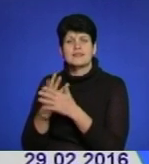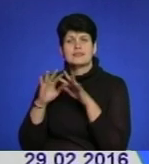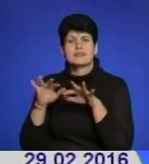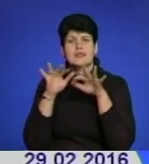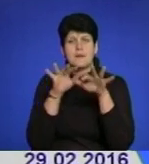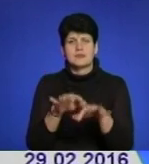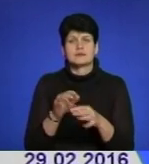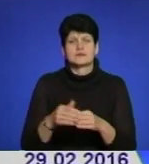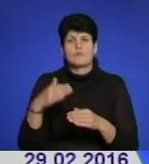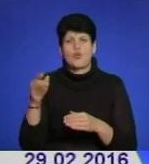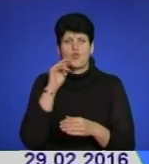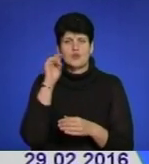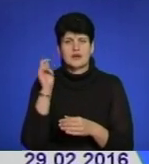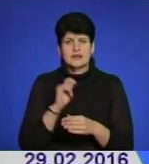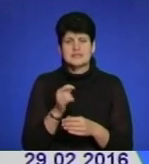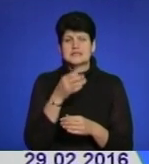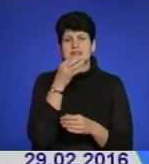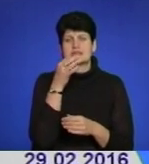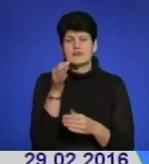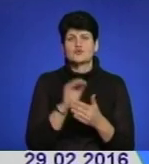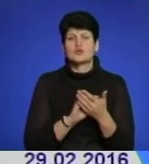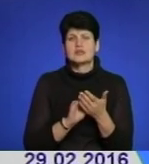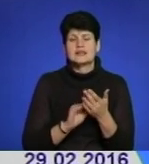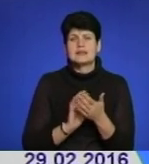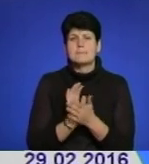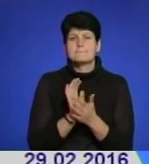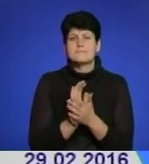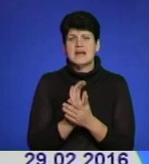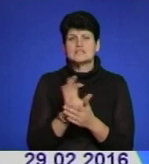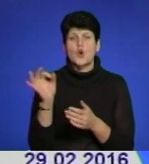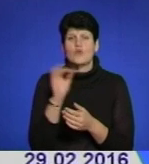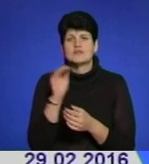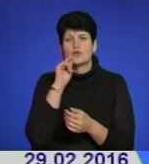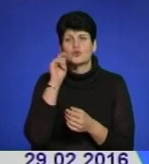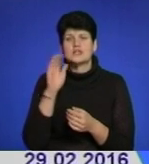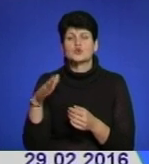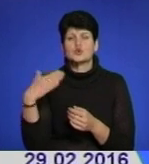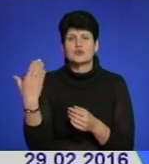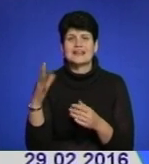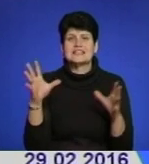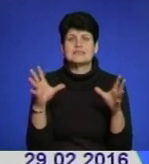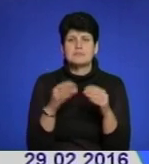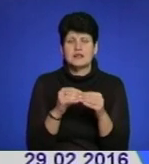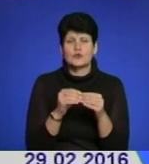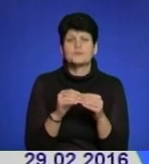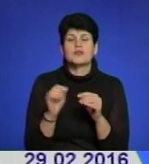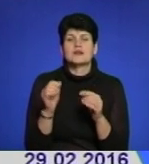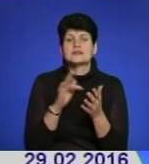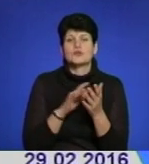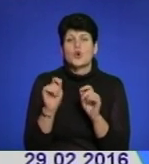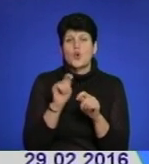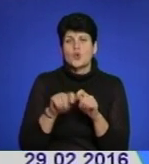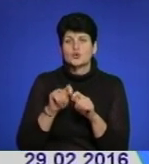українських військових, повідомив журналістам «Вістей ТТБ» пресофіцер української сторони спільного центру контролю і координації питань